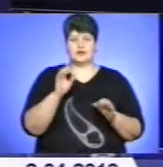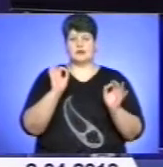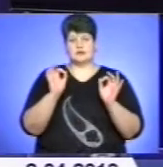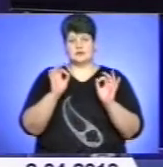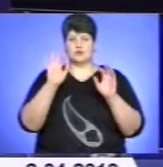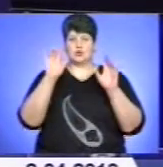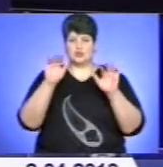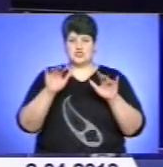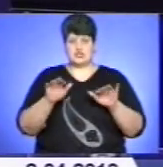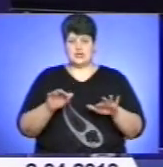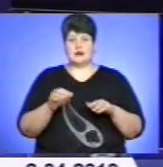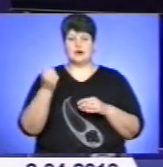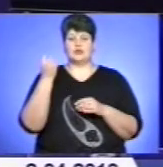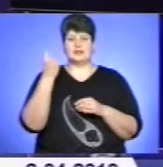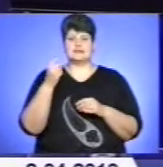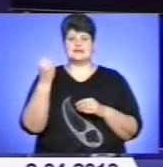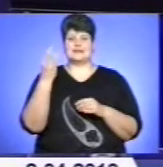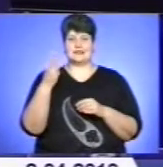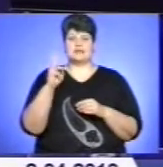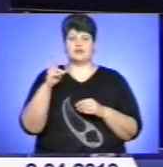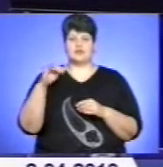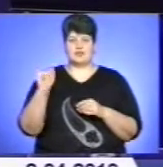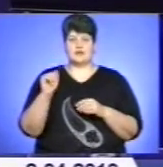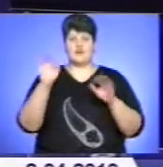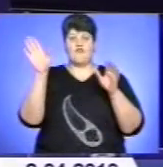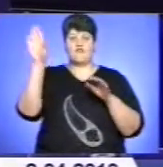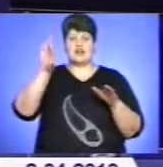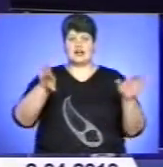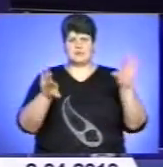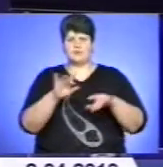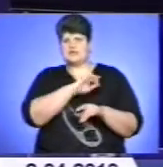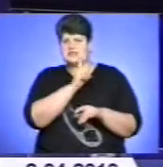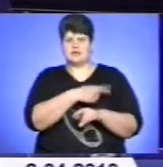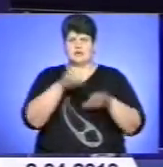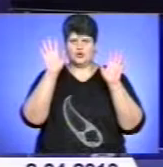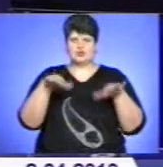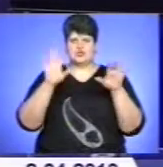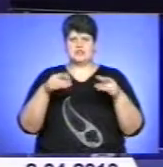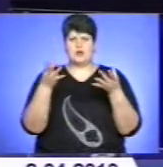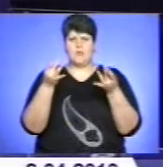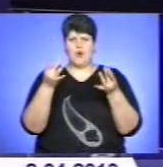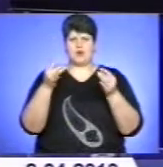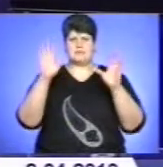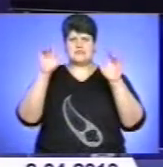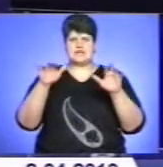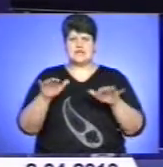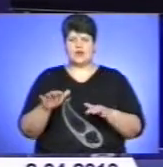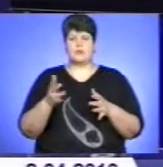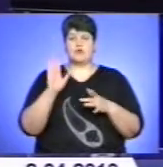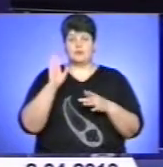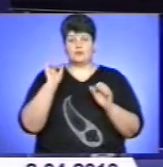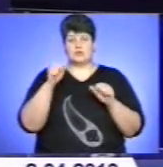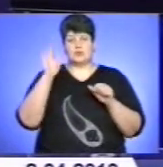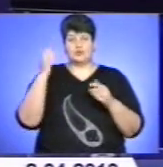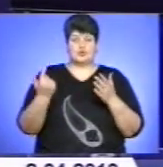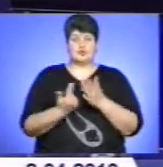Карпатах 11-13 квітня будуть сильні дощі з мокрим снігом, а також можливе виникнення паводків. До кінця тижня